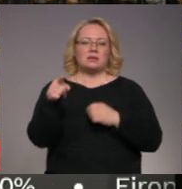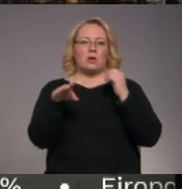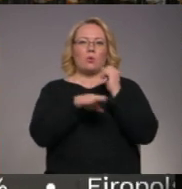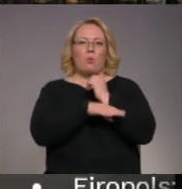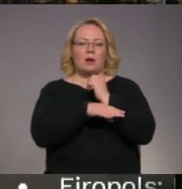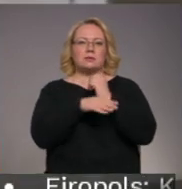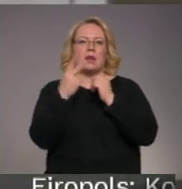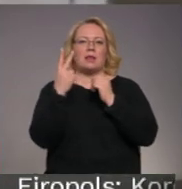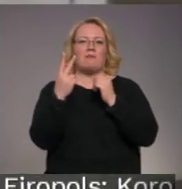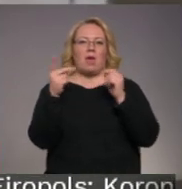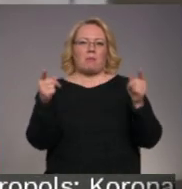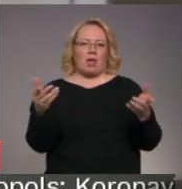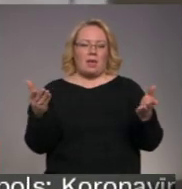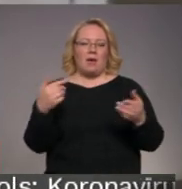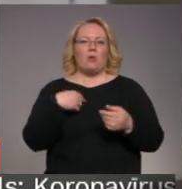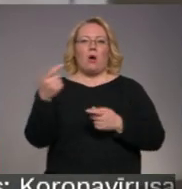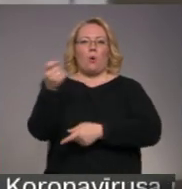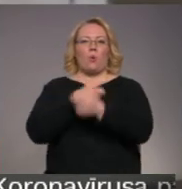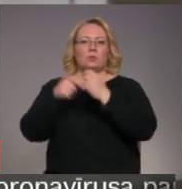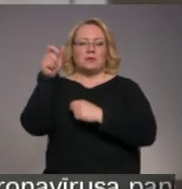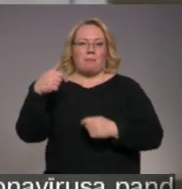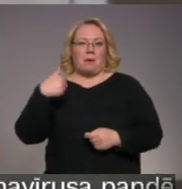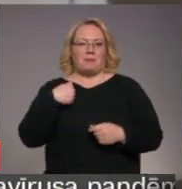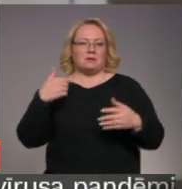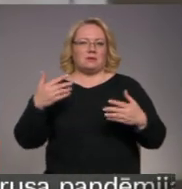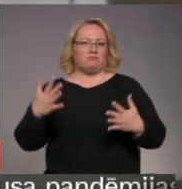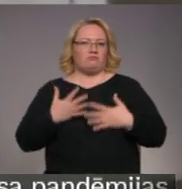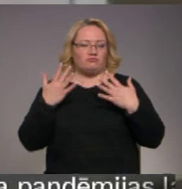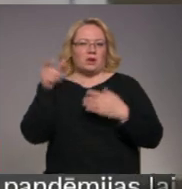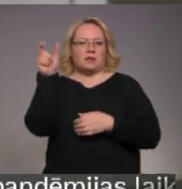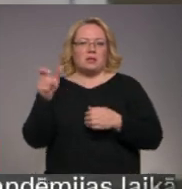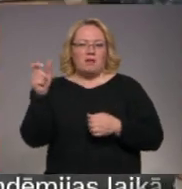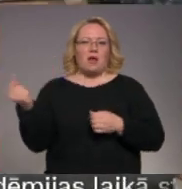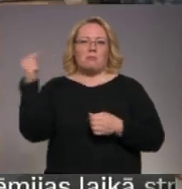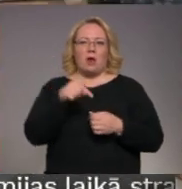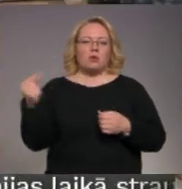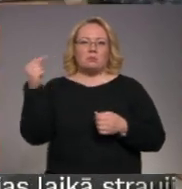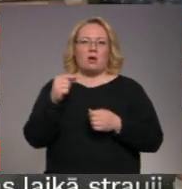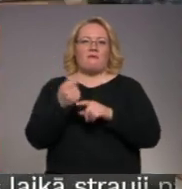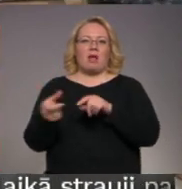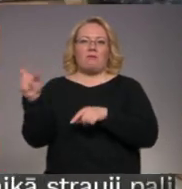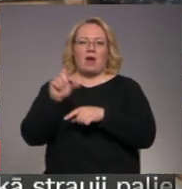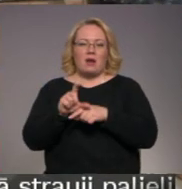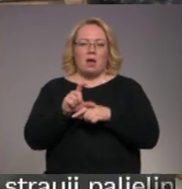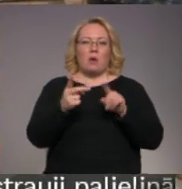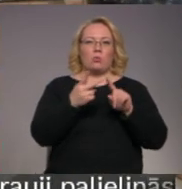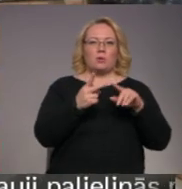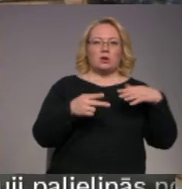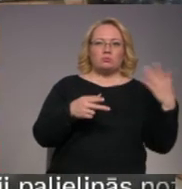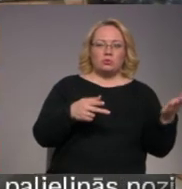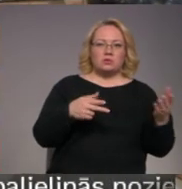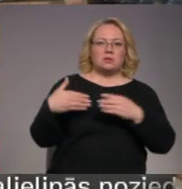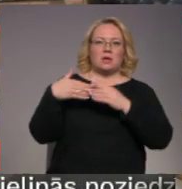ar diviem galiem. Mēs kā uzņēmē no vienas pusi ļoti priecājumies, ka tie cilvēki brauc, ka viņi brauc vēl vairāk. Taipat laikā kā skumīga ieveta